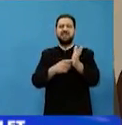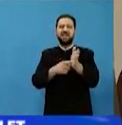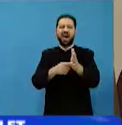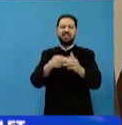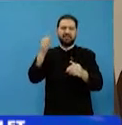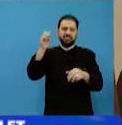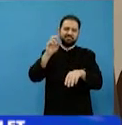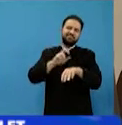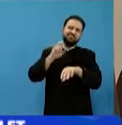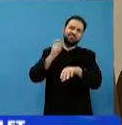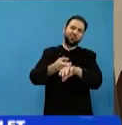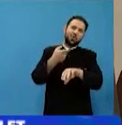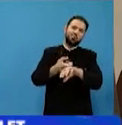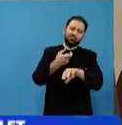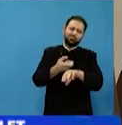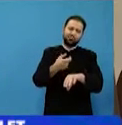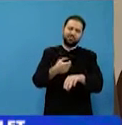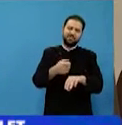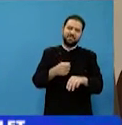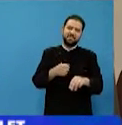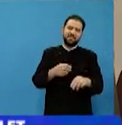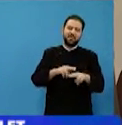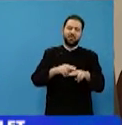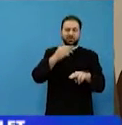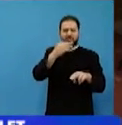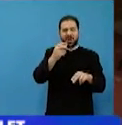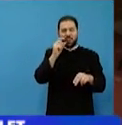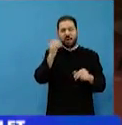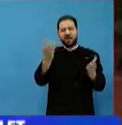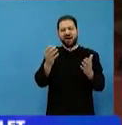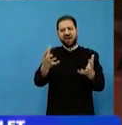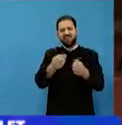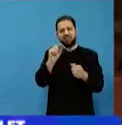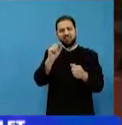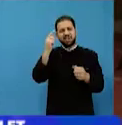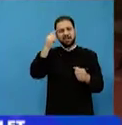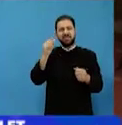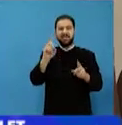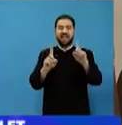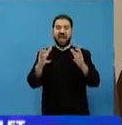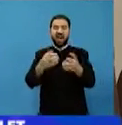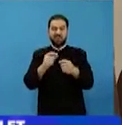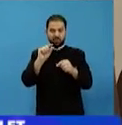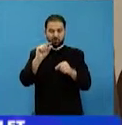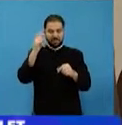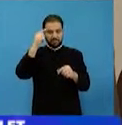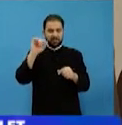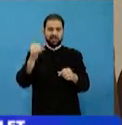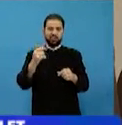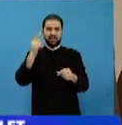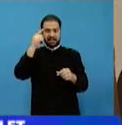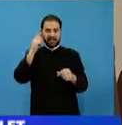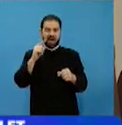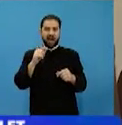prostuțul cum spuneau uneori față de cei care aveau puțină minte. dacă aveau un pic de minte și se gândea că poate